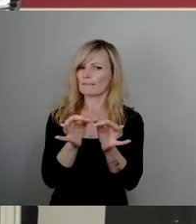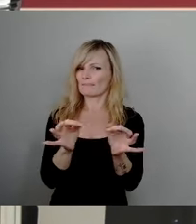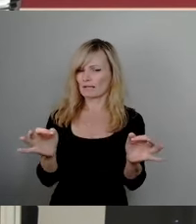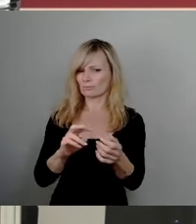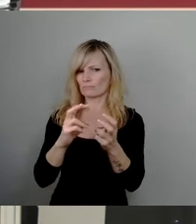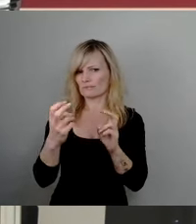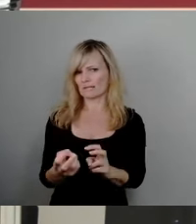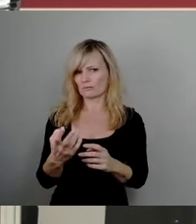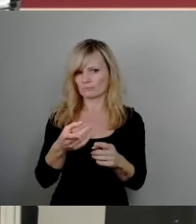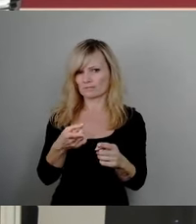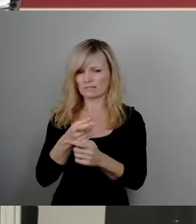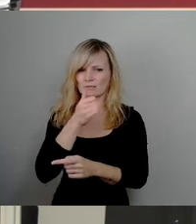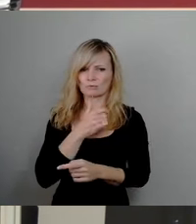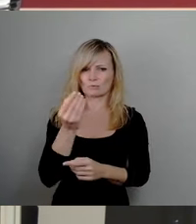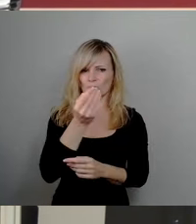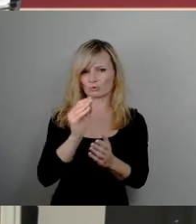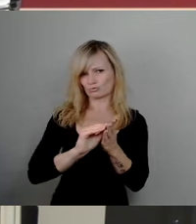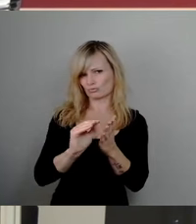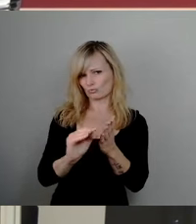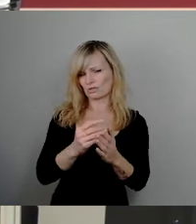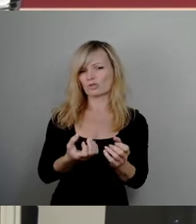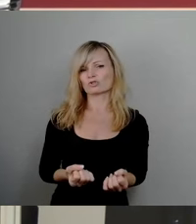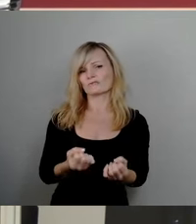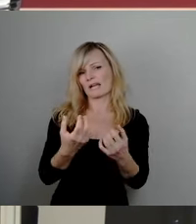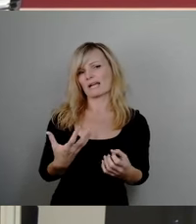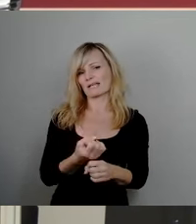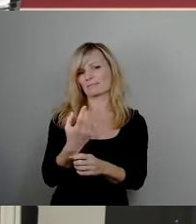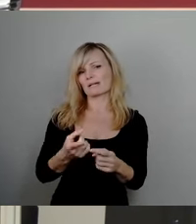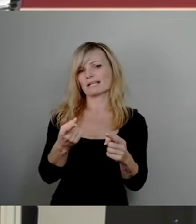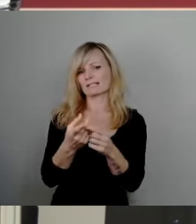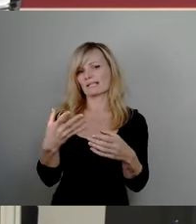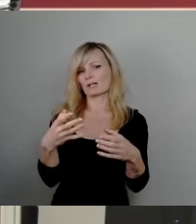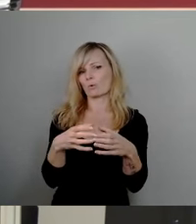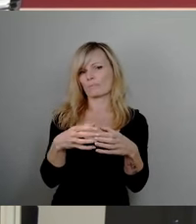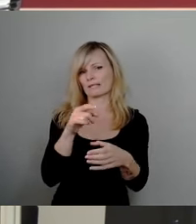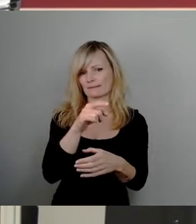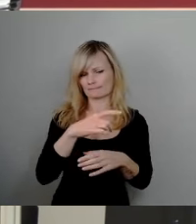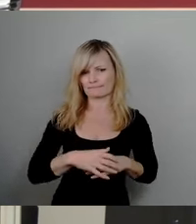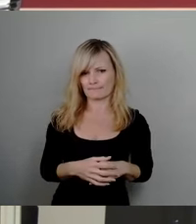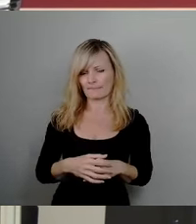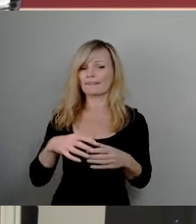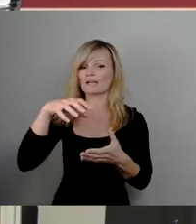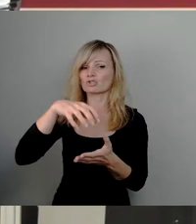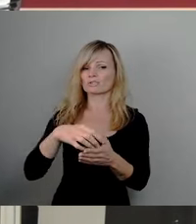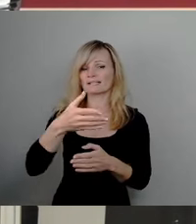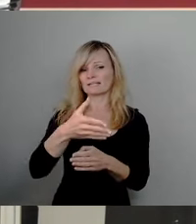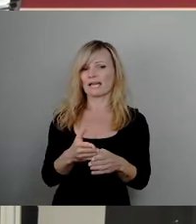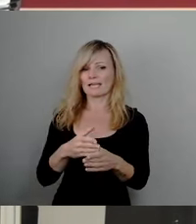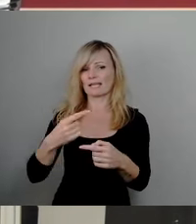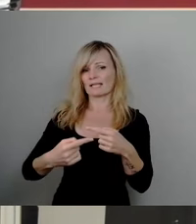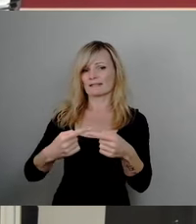Zieles der Jugendkunstschule zur Erreichung schwer erreichbarer Zielgruppen dar. Ganz im Sinne der Stadtteilentwicklung Prolis und der Erhöhung der